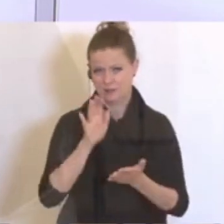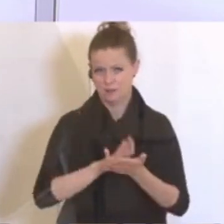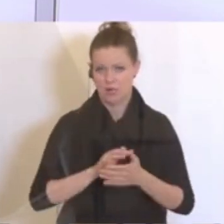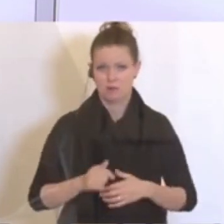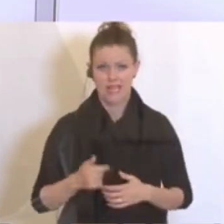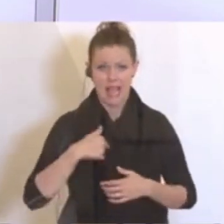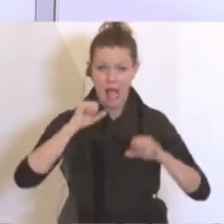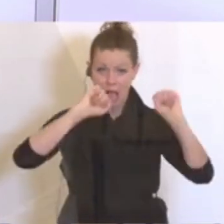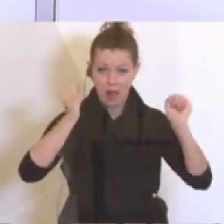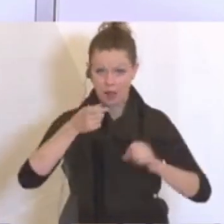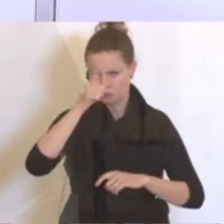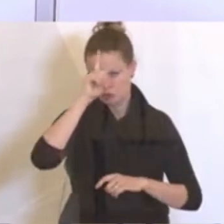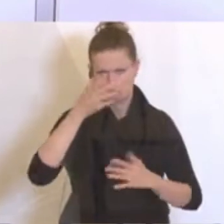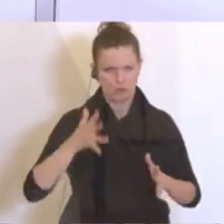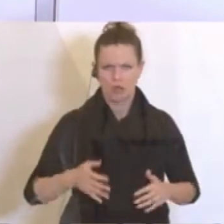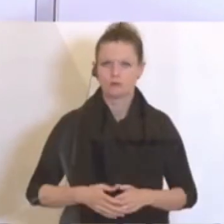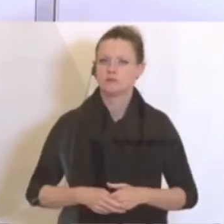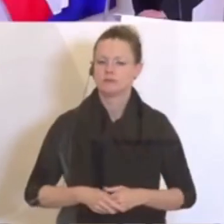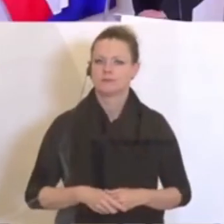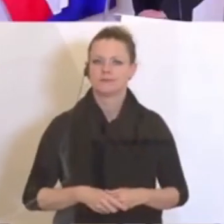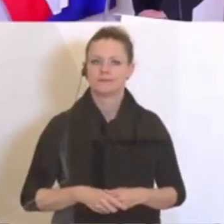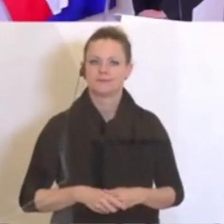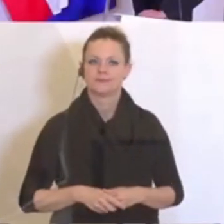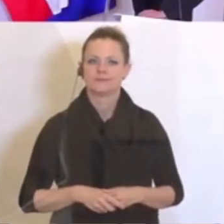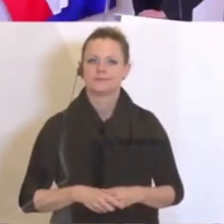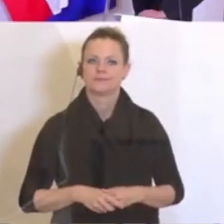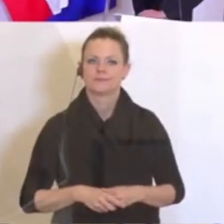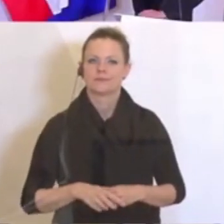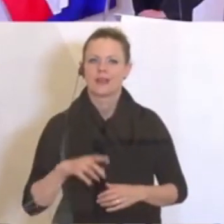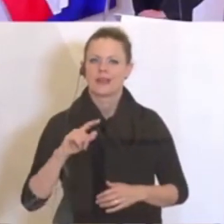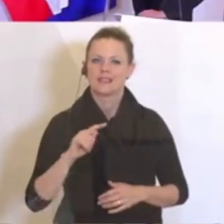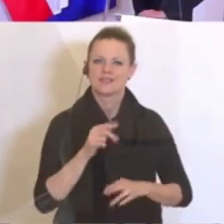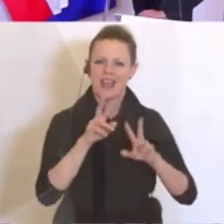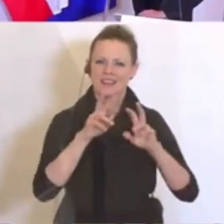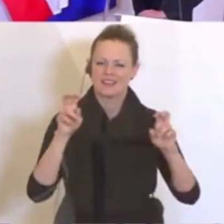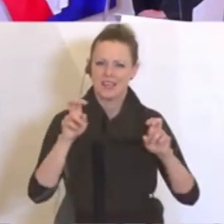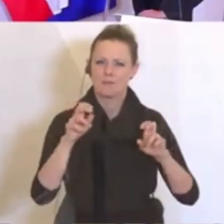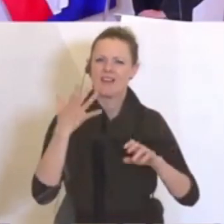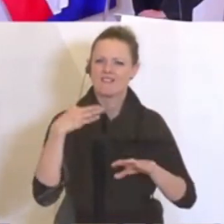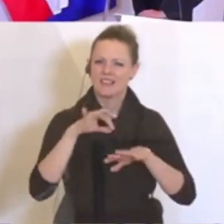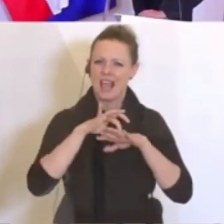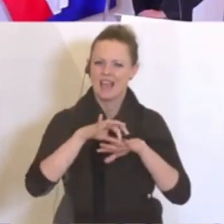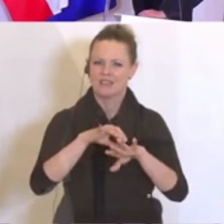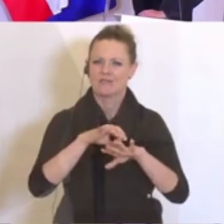alarmistisch, was Deutschland betrifft. Und zu Ihrer zweiten Frage bezüglich der Wiedereinführung der